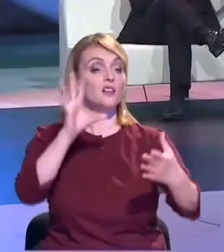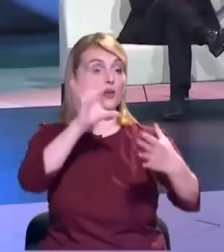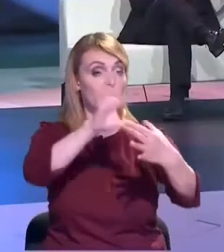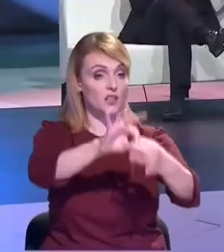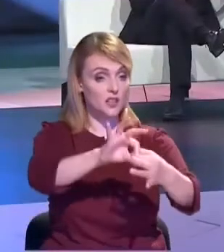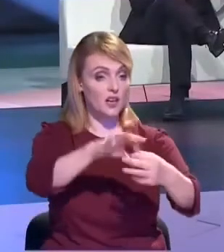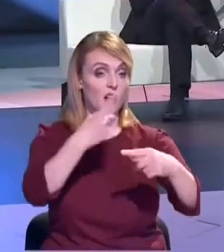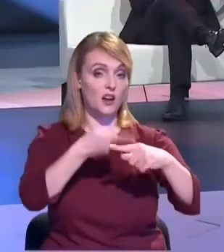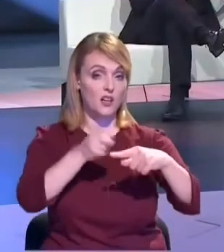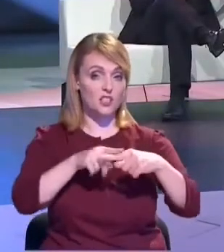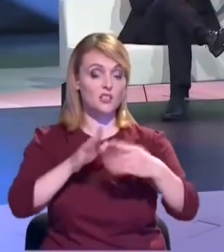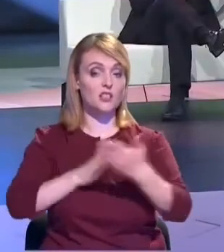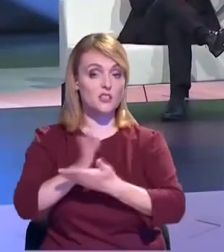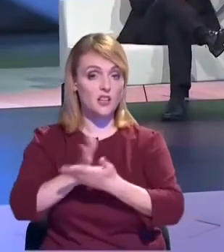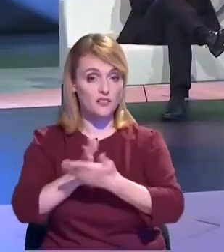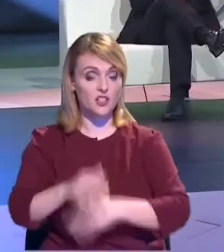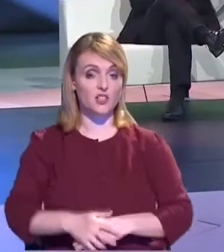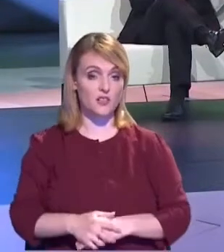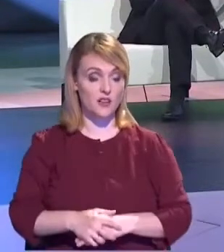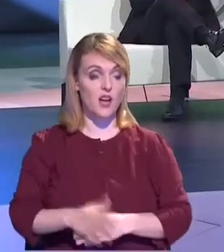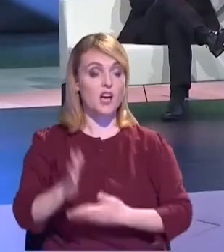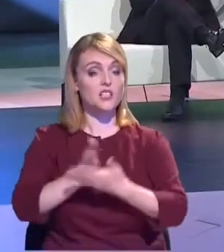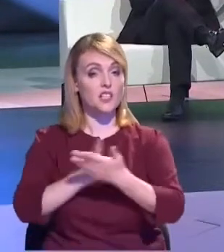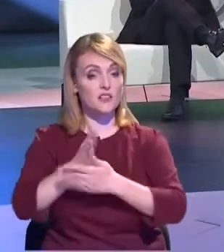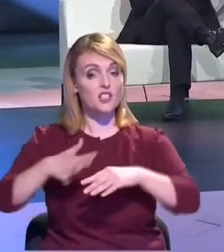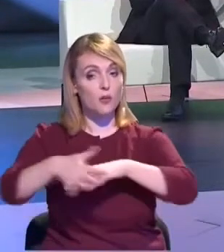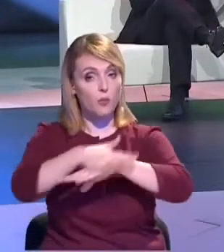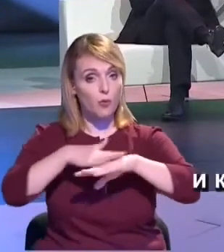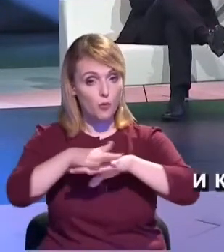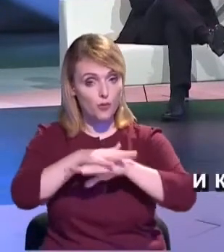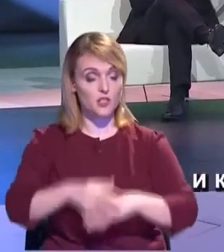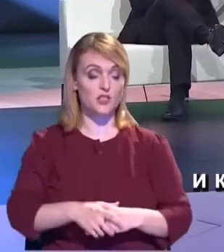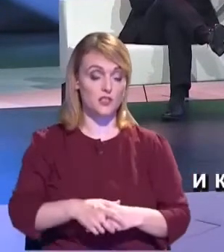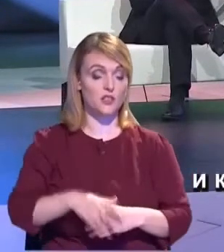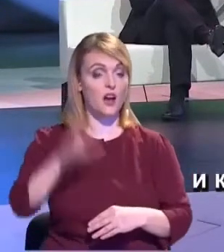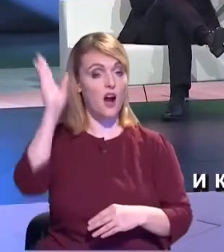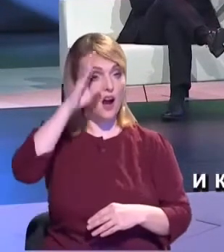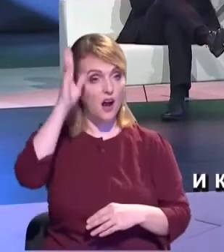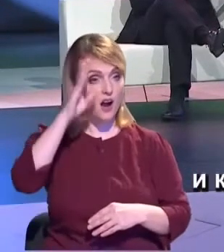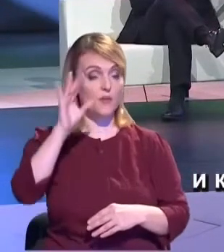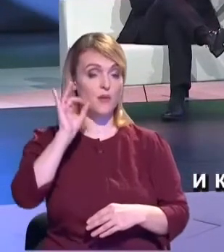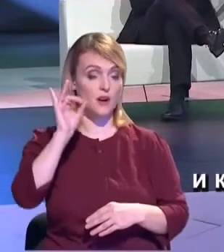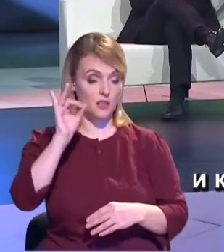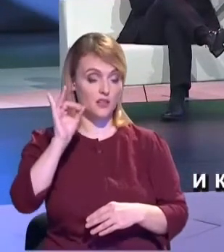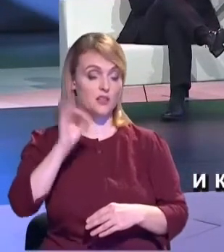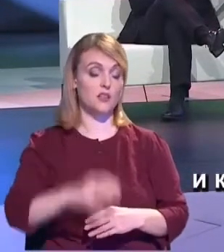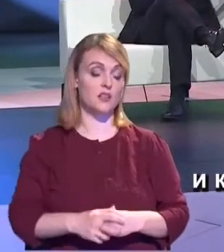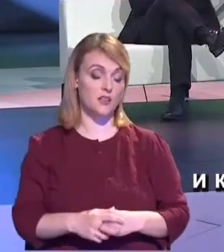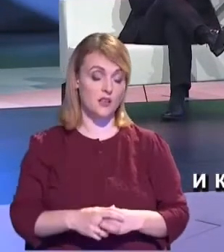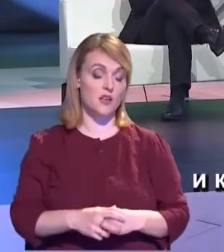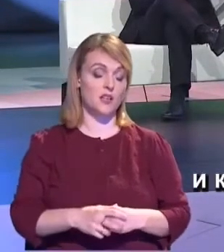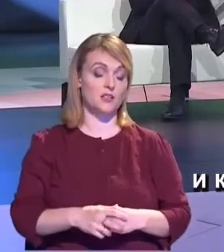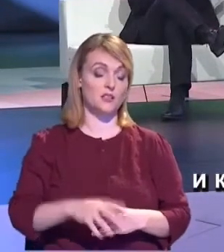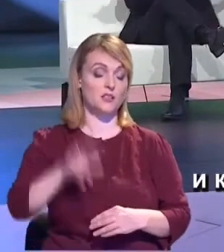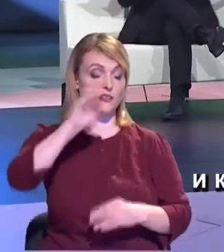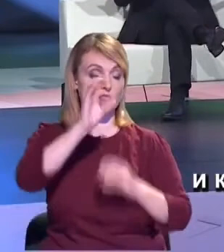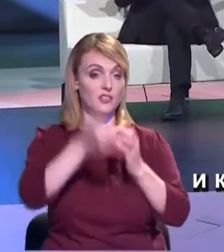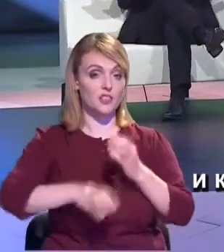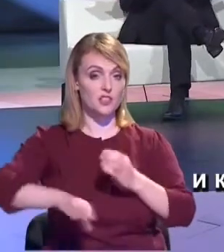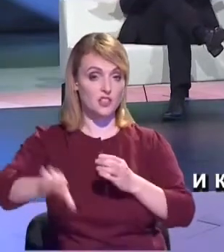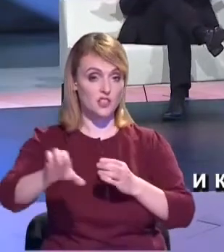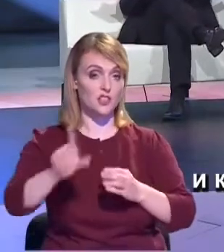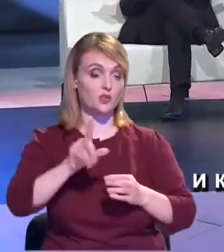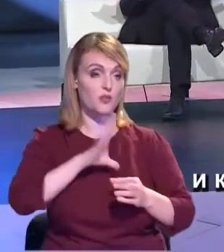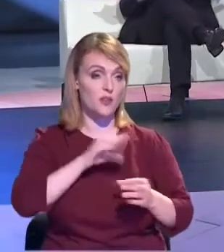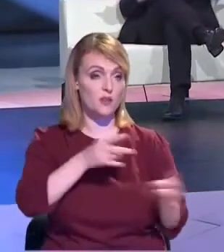alimentare cu apă, sisteme publice de alimentare cu apă și de canalizare și, respectiv, reducerea impactului asupra mediului ambient, dar